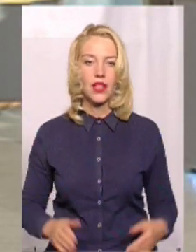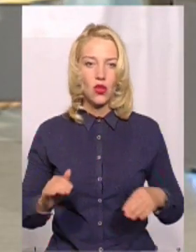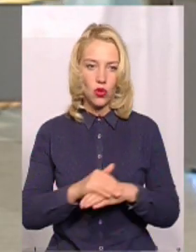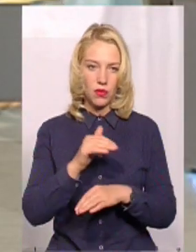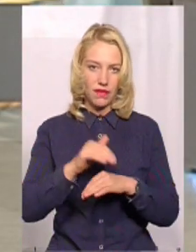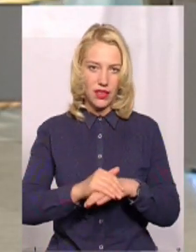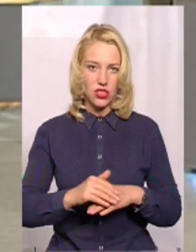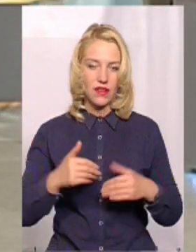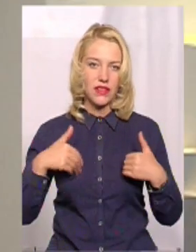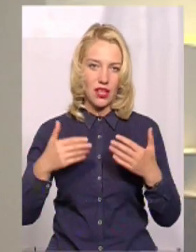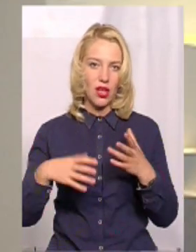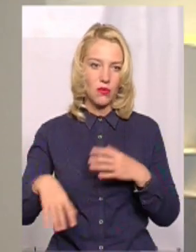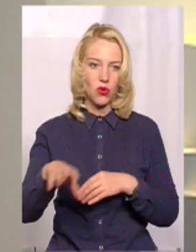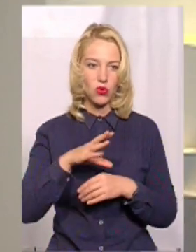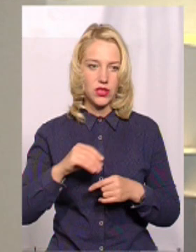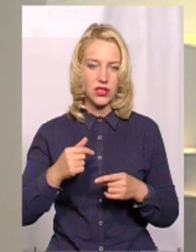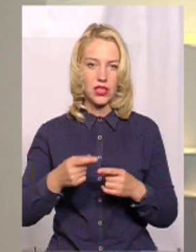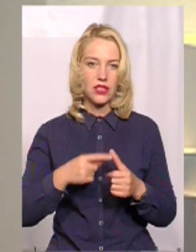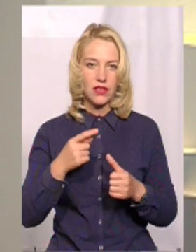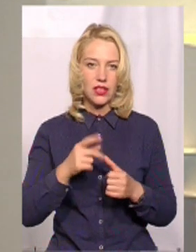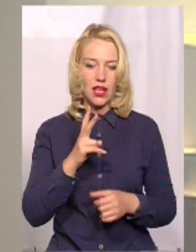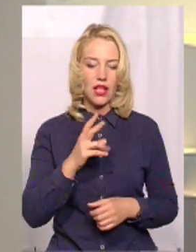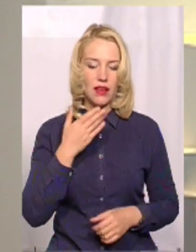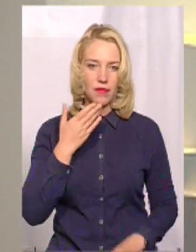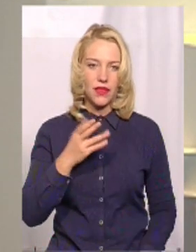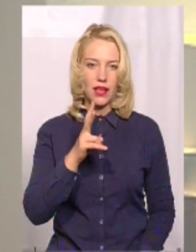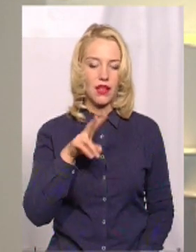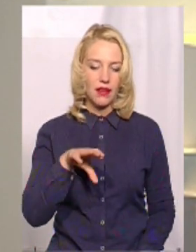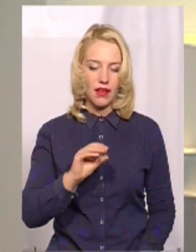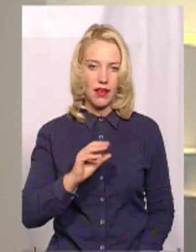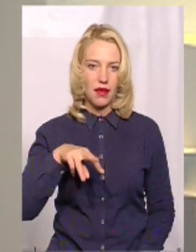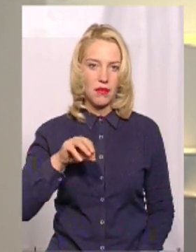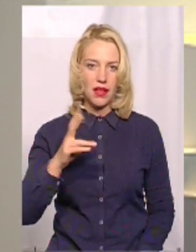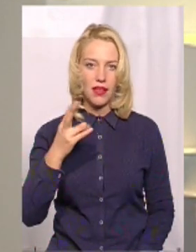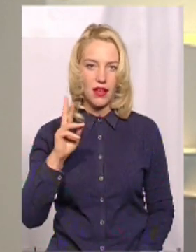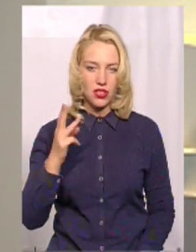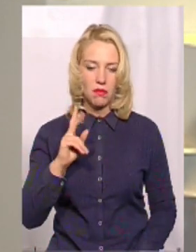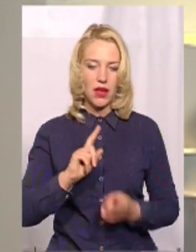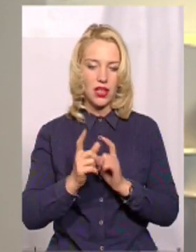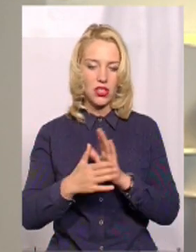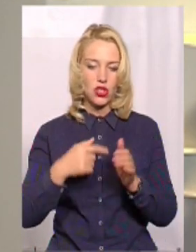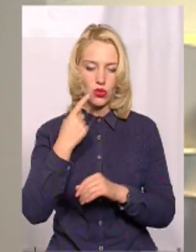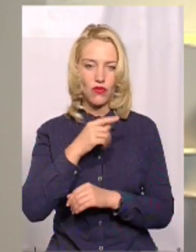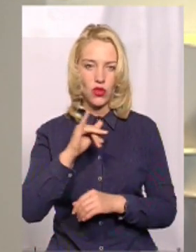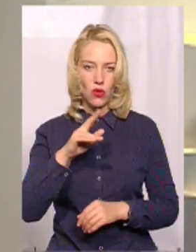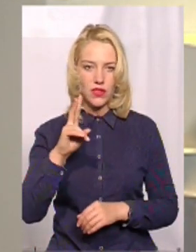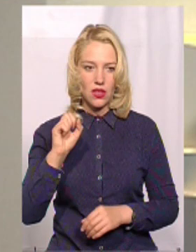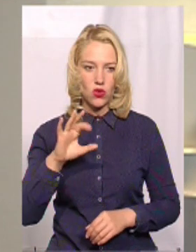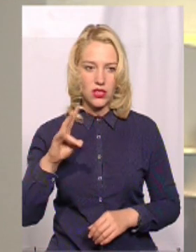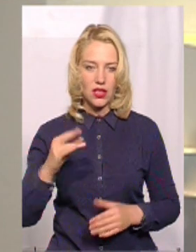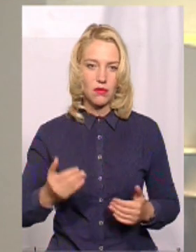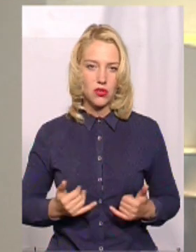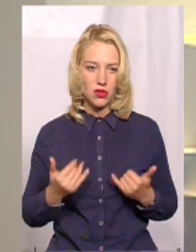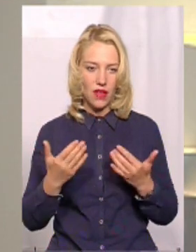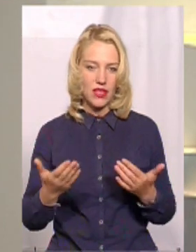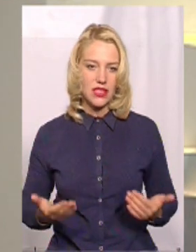Добрий вечір. Вітаємо всіх. Мене звати Олена Кеміняш. На жестову мову перекладає Оксана Фіновська. Працюємо для вас наживо